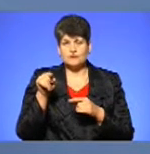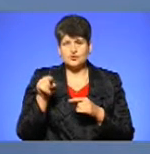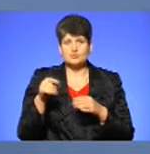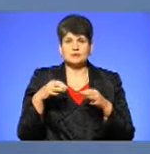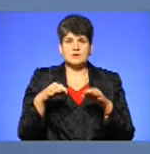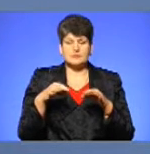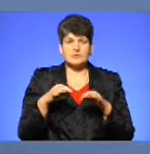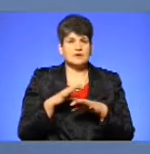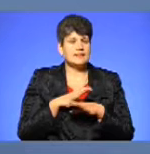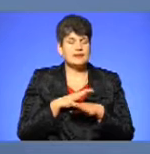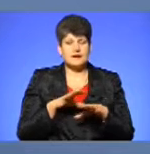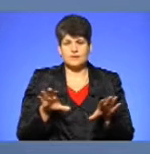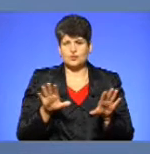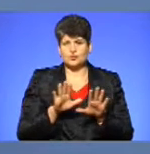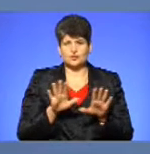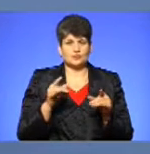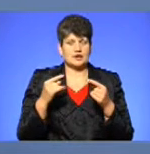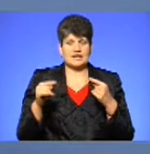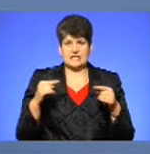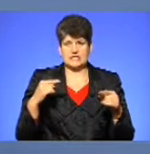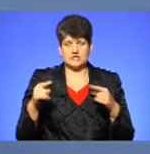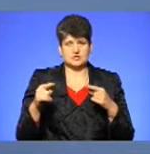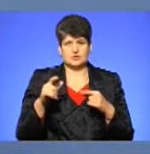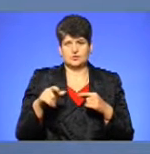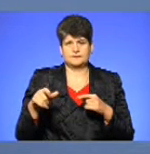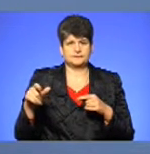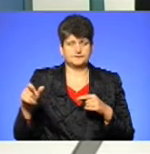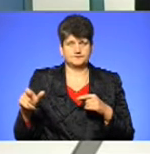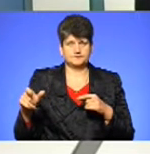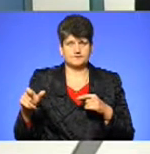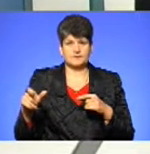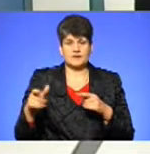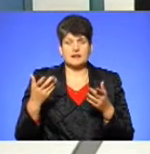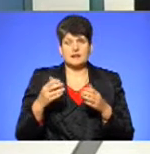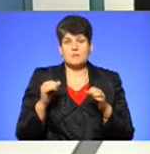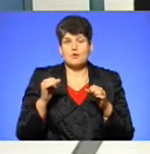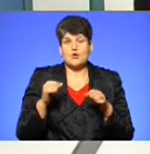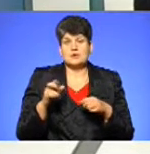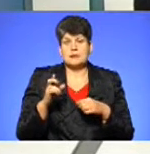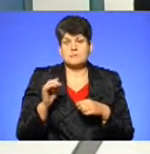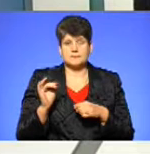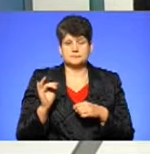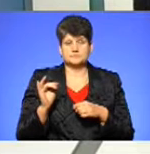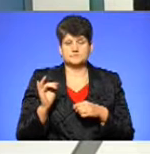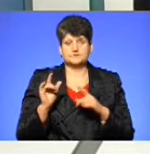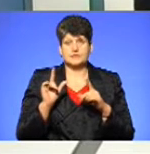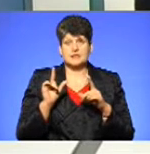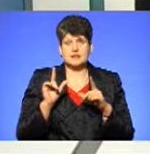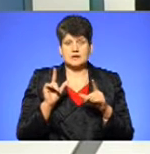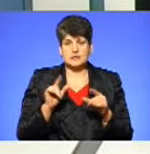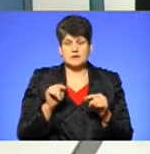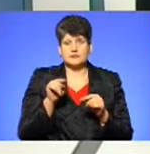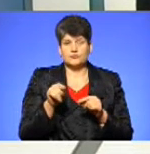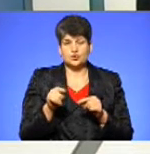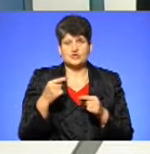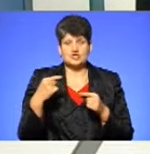засобі не перебувало інших громадянин, які би могли їхати в той